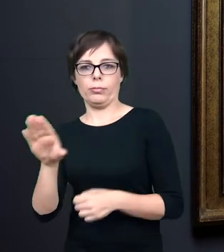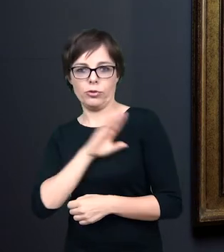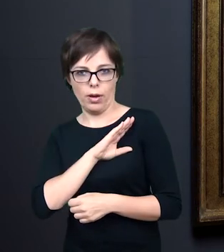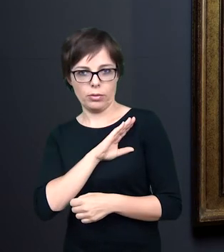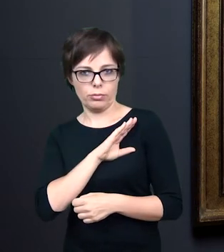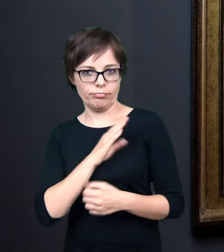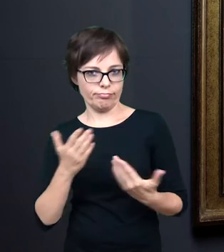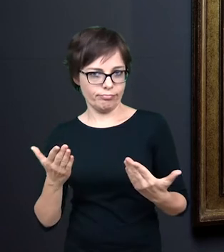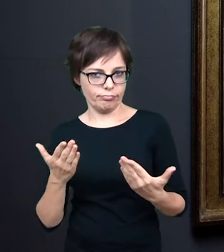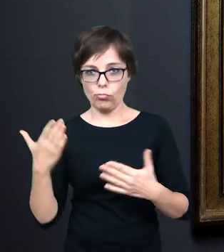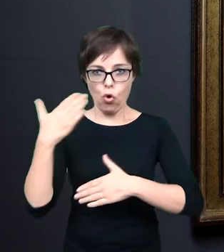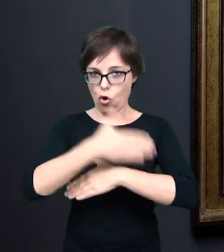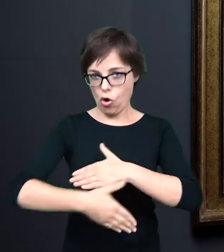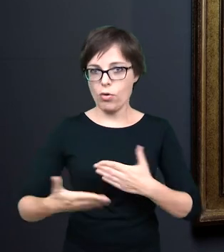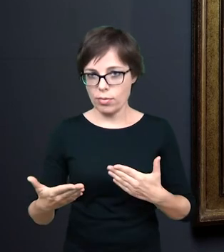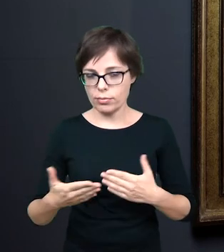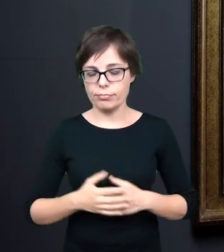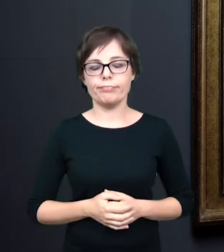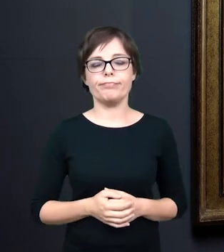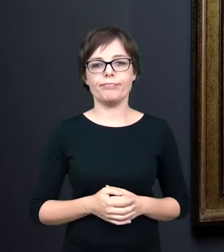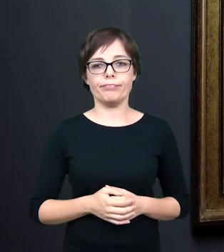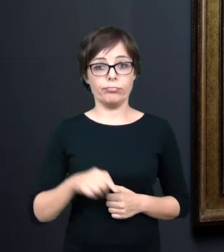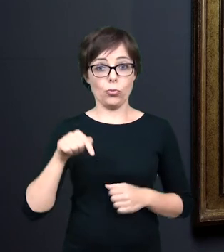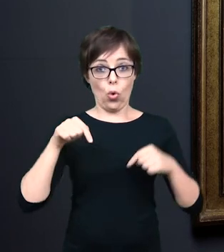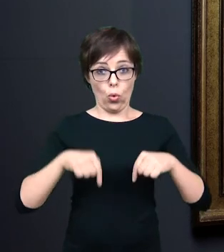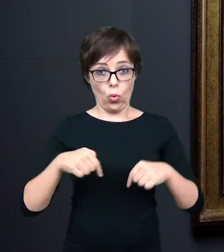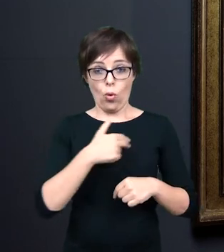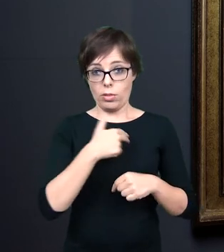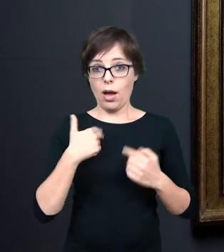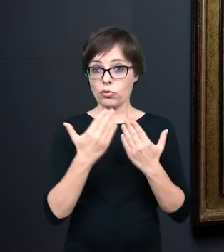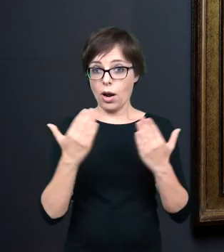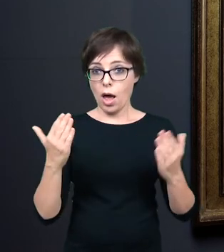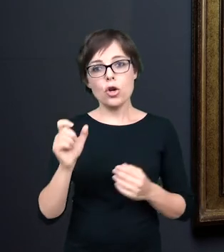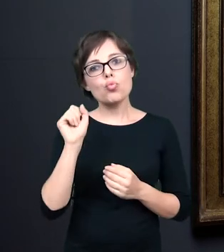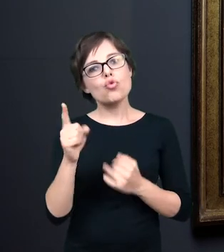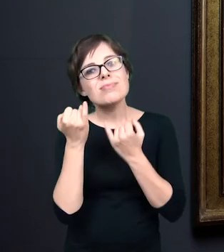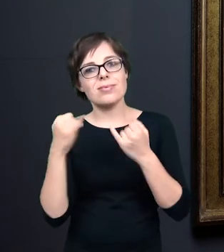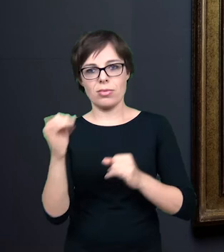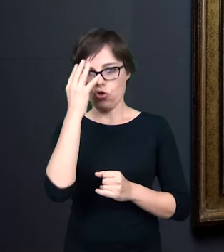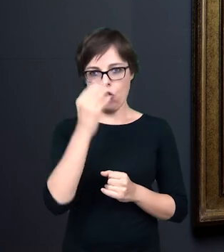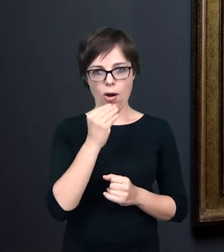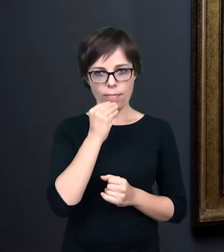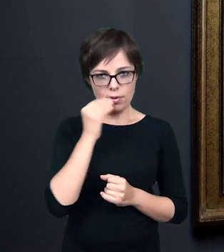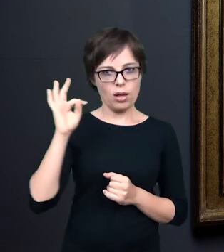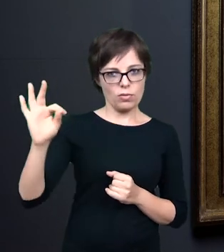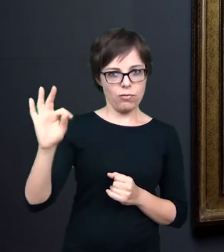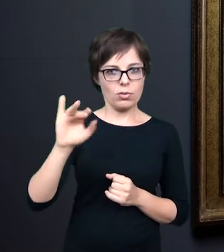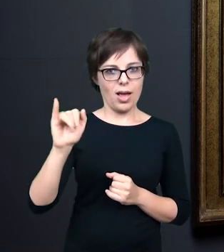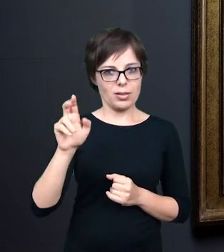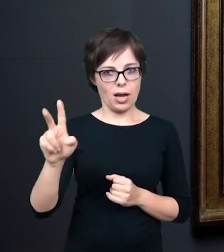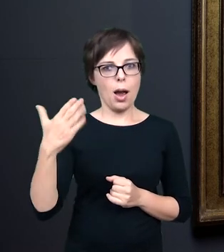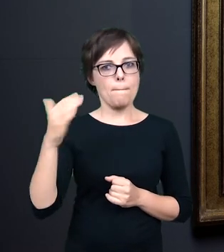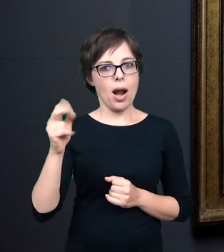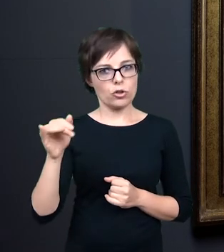W naszej galerii jest też jeszcze inny obraz Jacka Malczewskiego